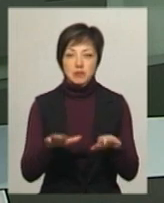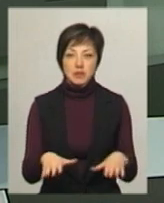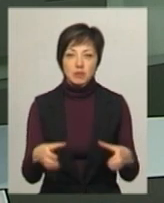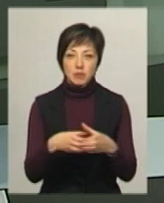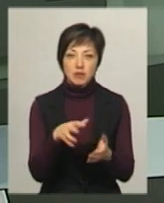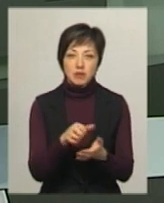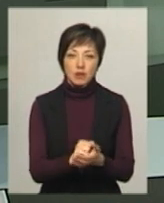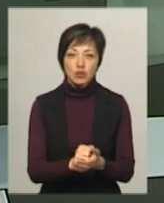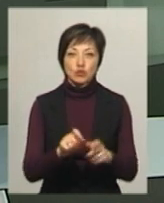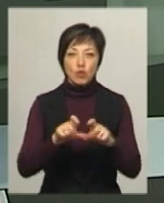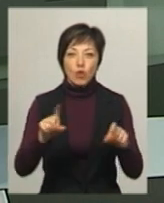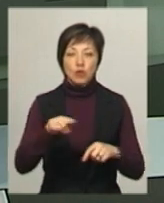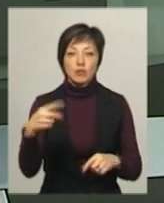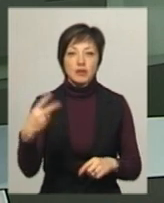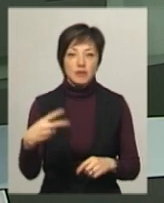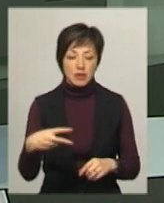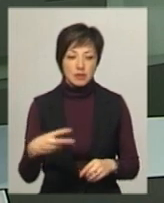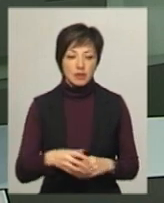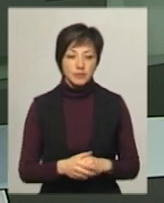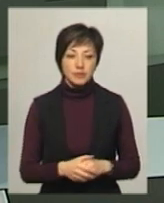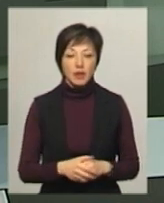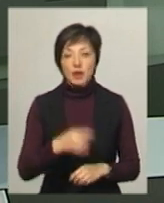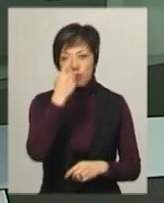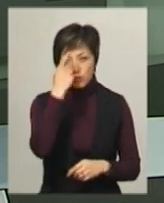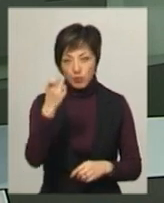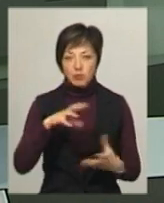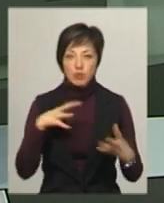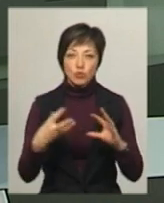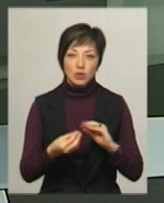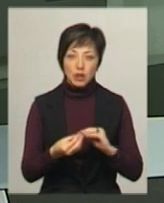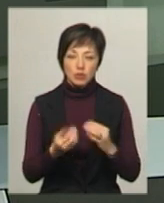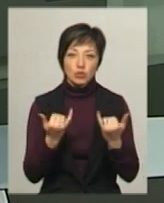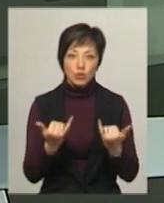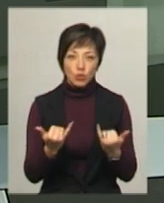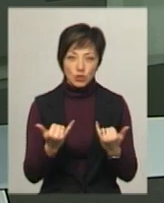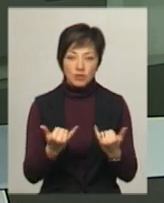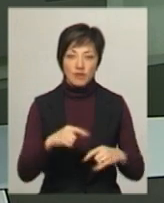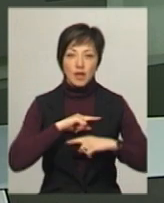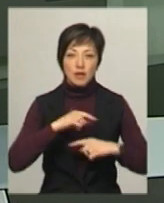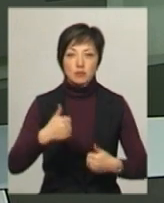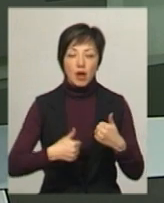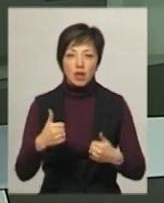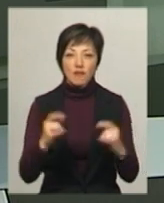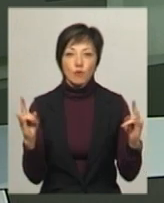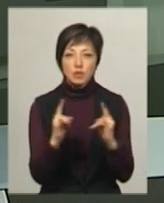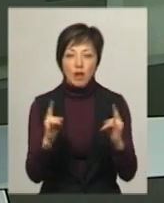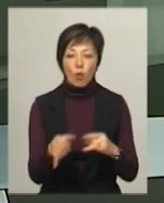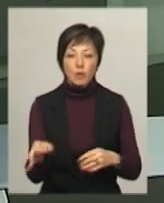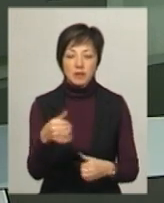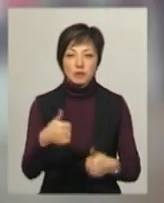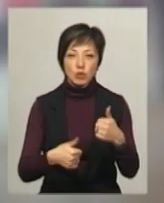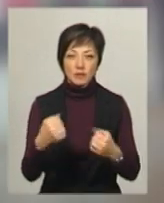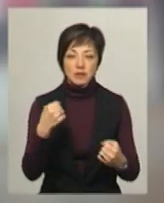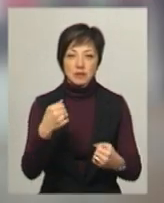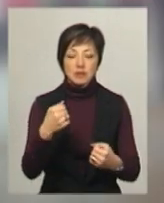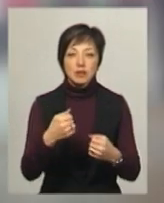загальноосвітня школа номер 20. І повідомляємо результати сьогоднішніх фінальних змагань з футзалу, обласних спортивних ігор,